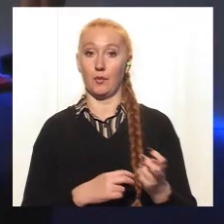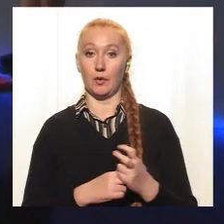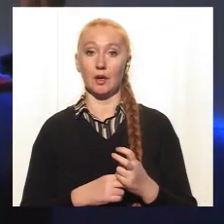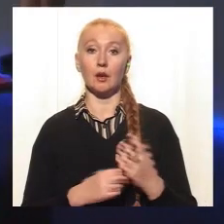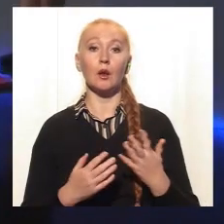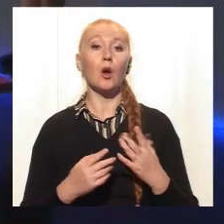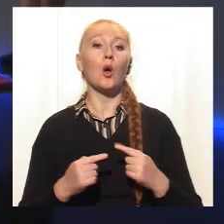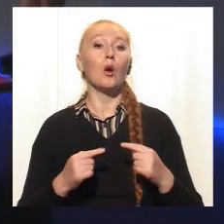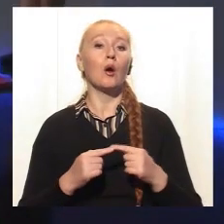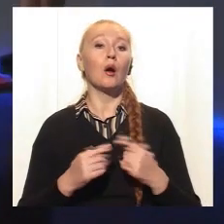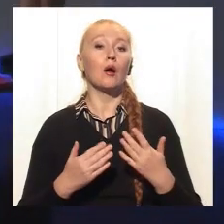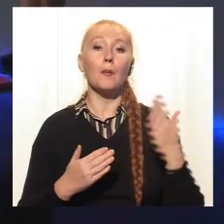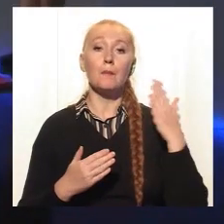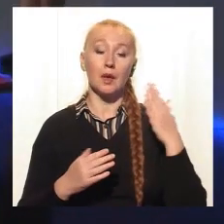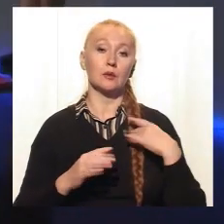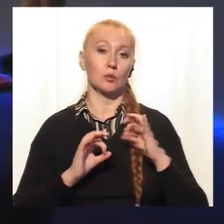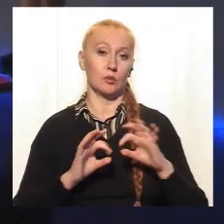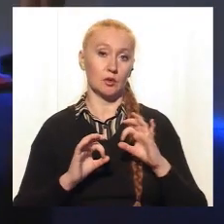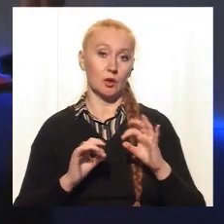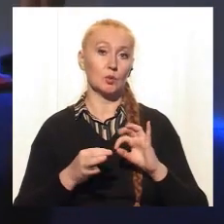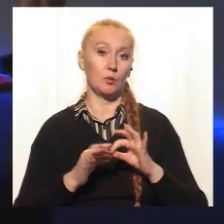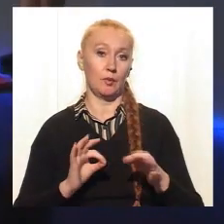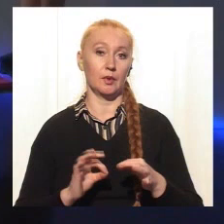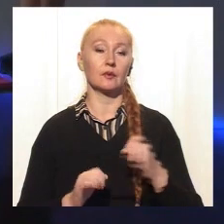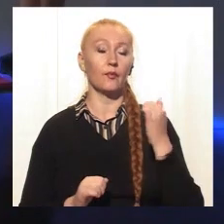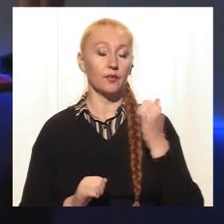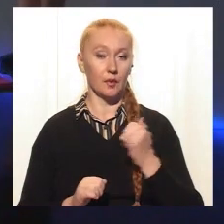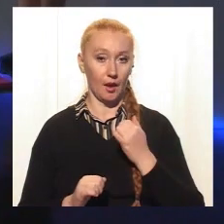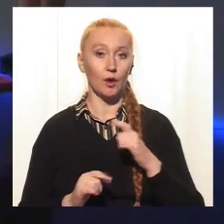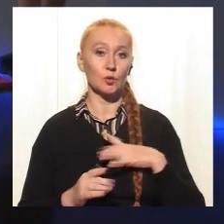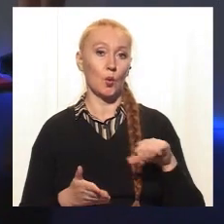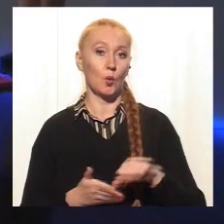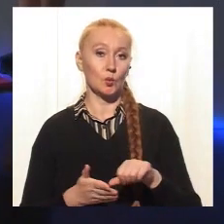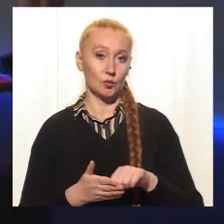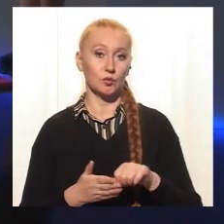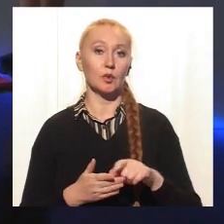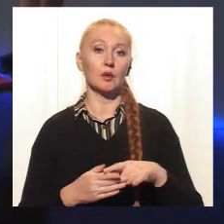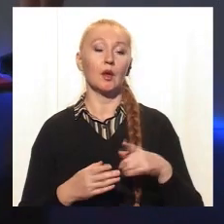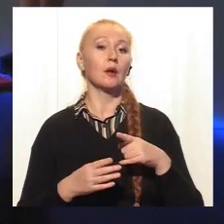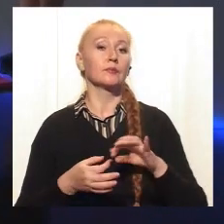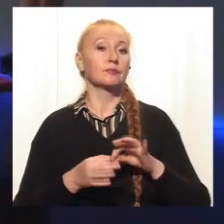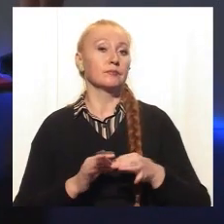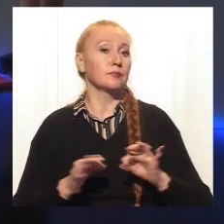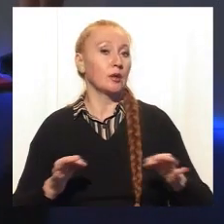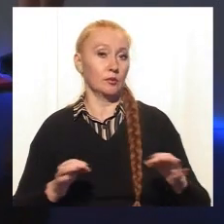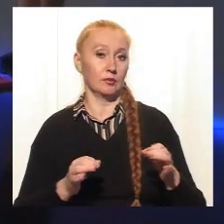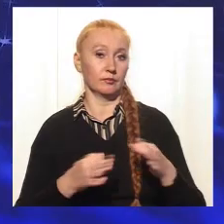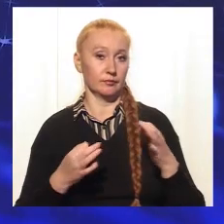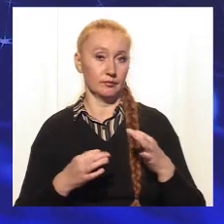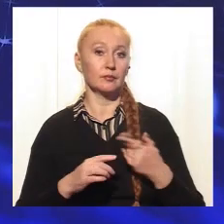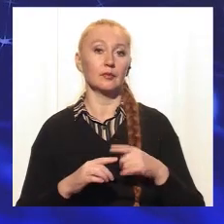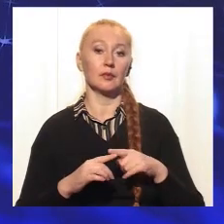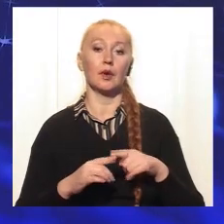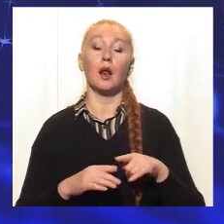по конкретному методу расскажу еще раз. Дякую вам за участь в нашем эфире, дякую за вечерпние ответы. На остаток